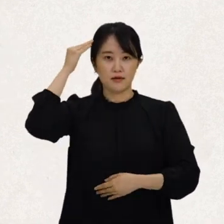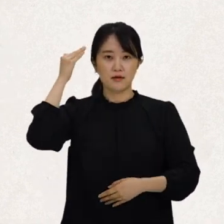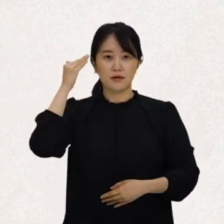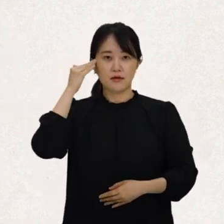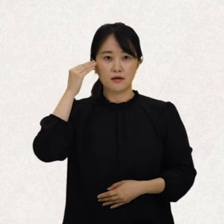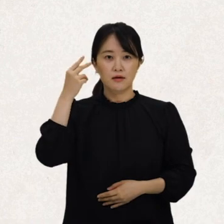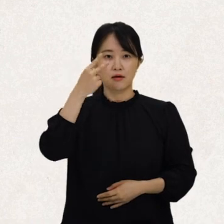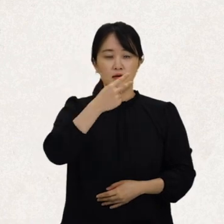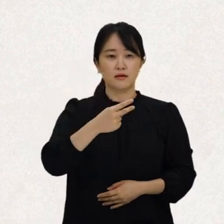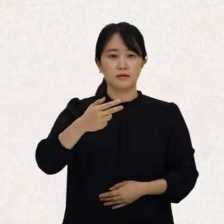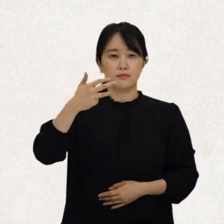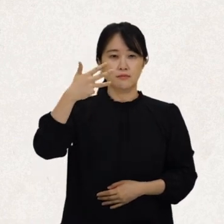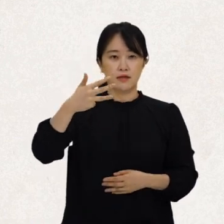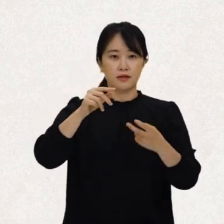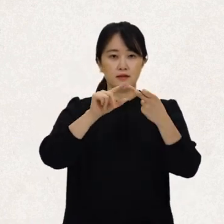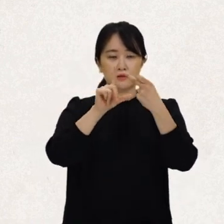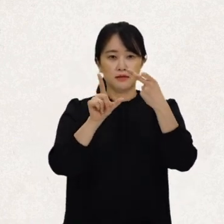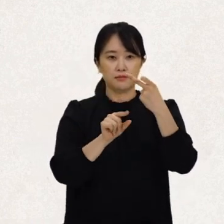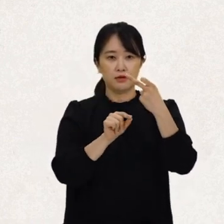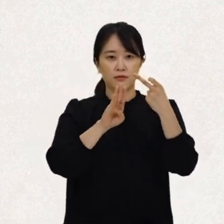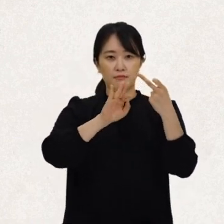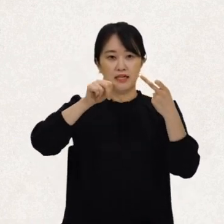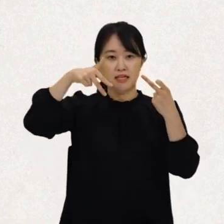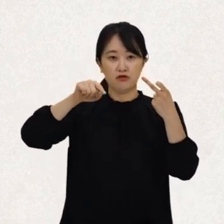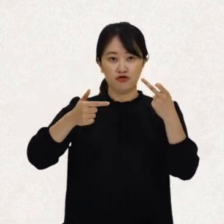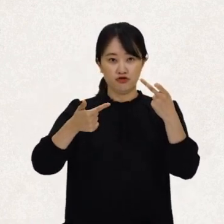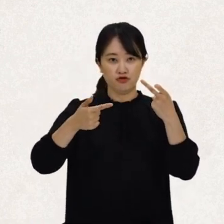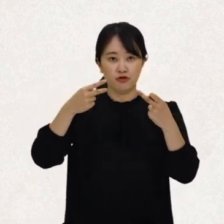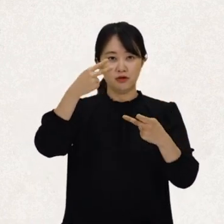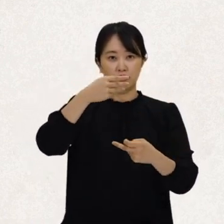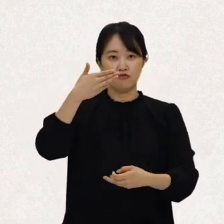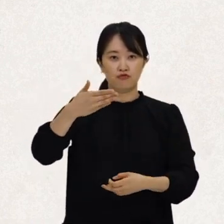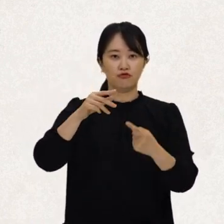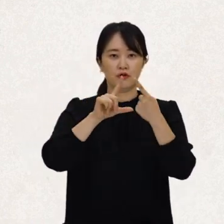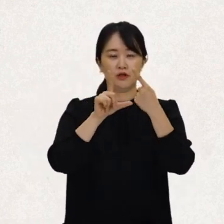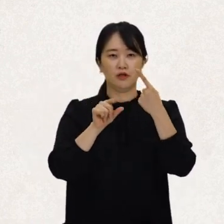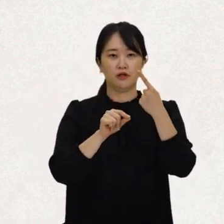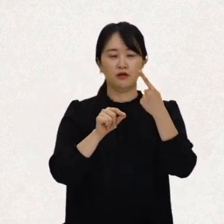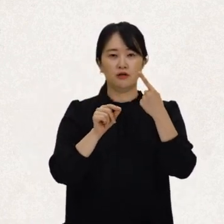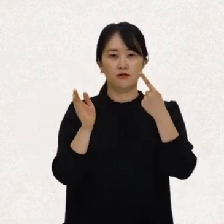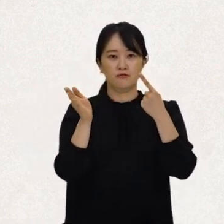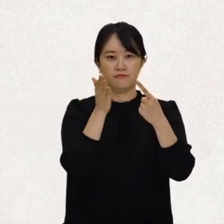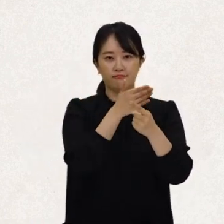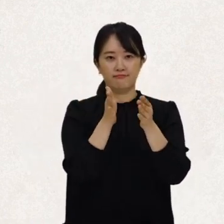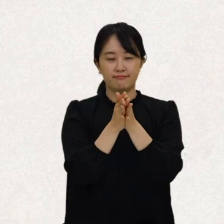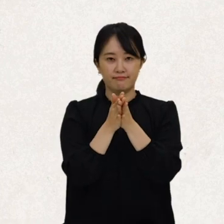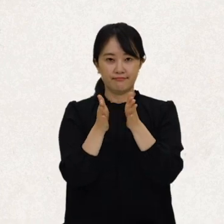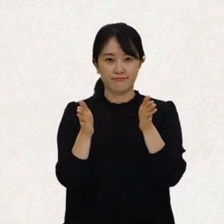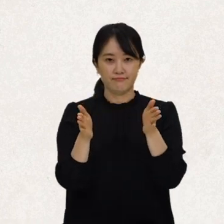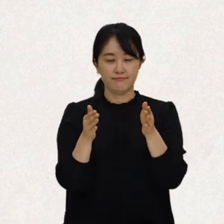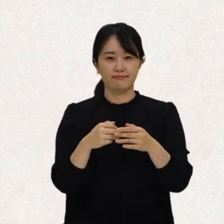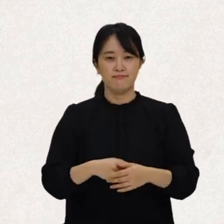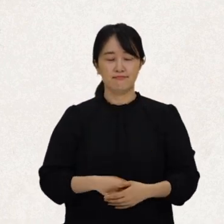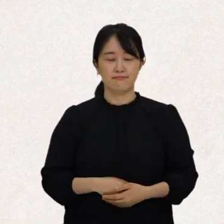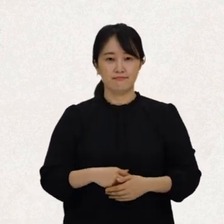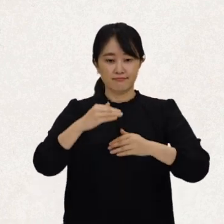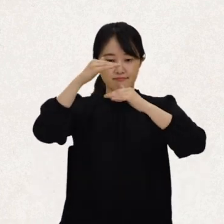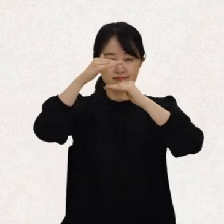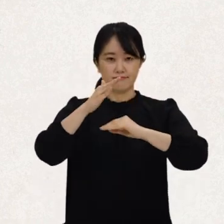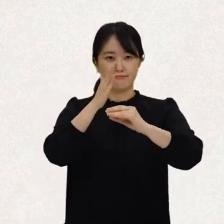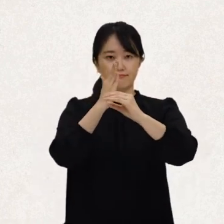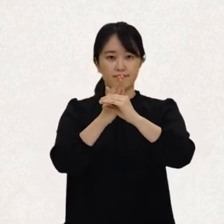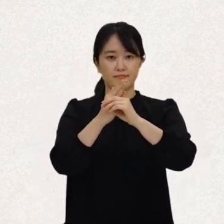2008년 12월 비준하여 2009년 1월부터 발효를 했는데요. 협약 내용 중